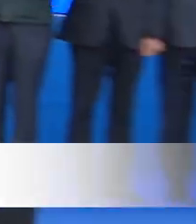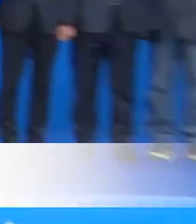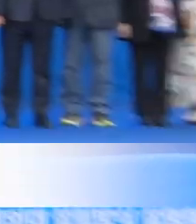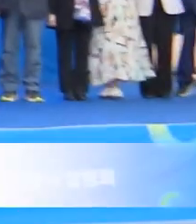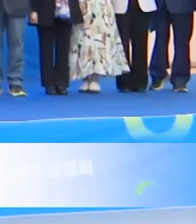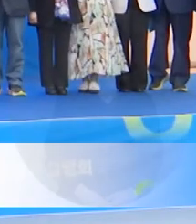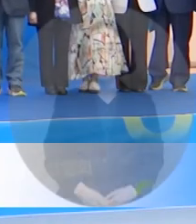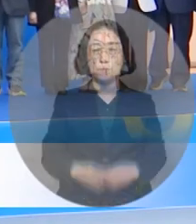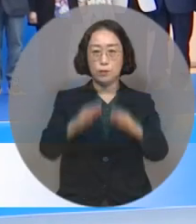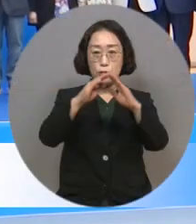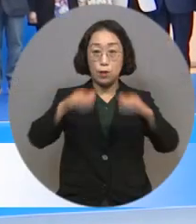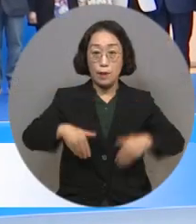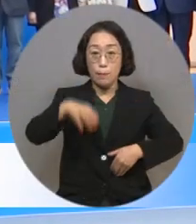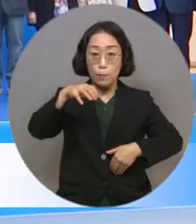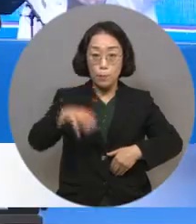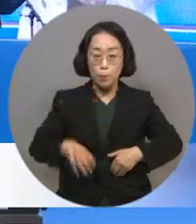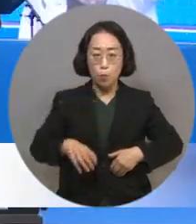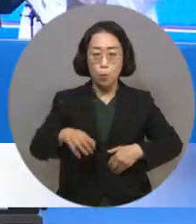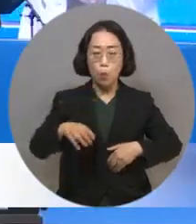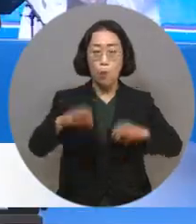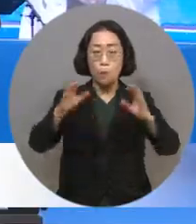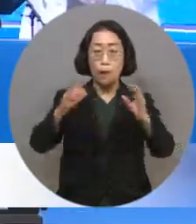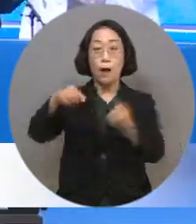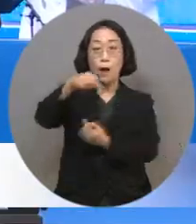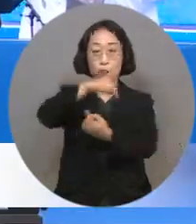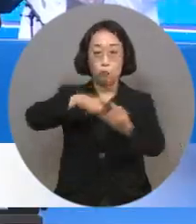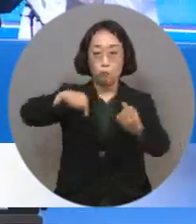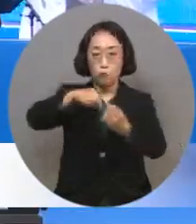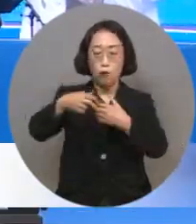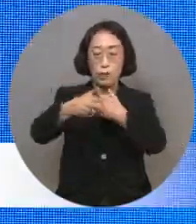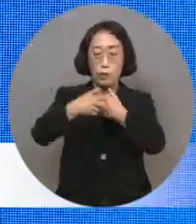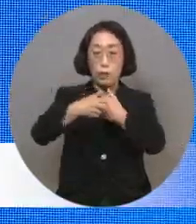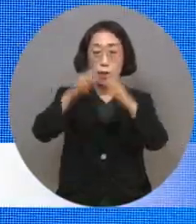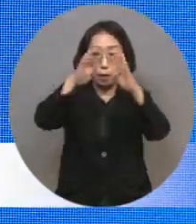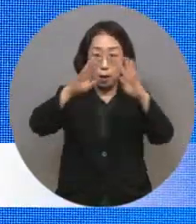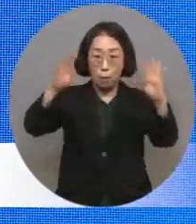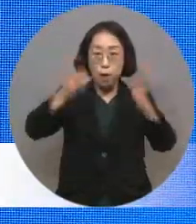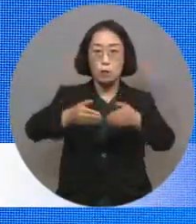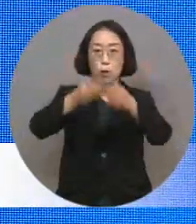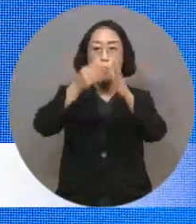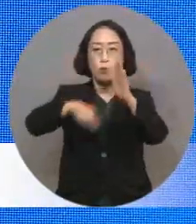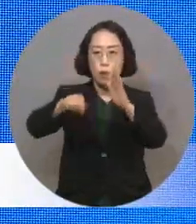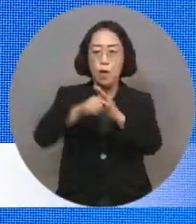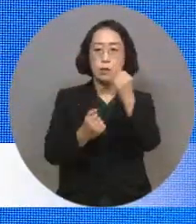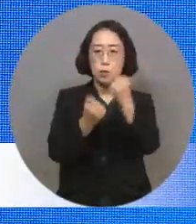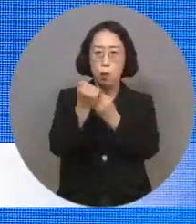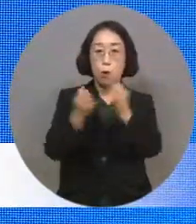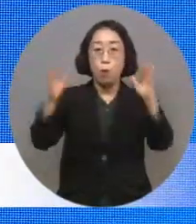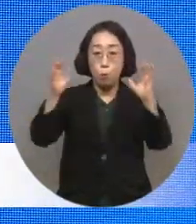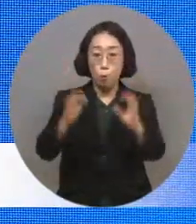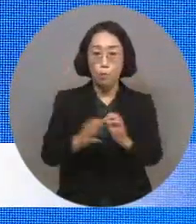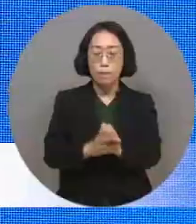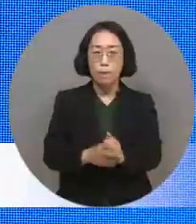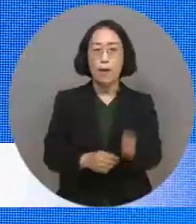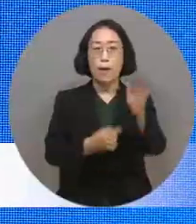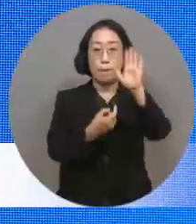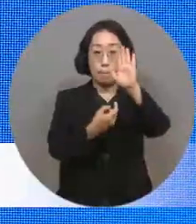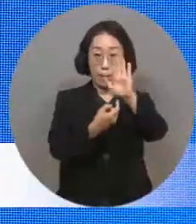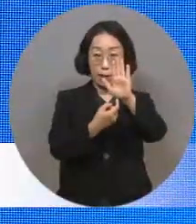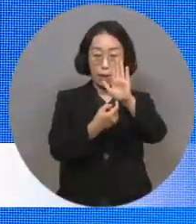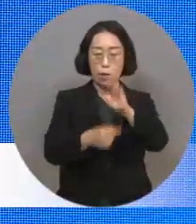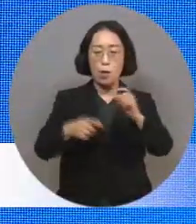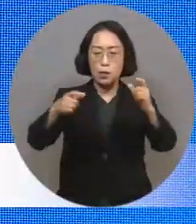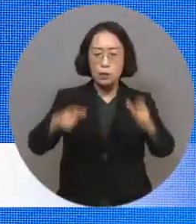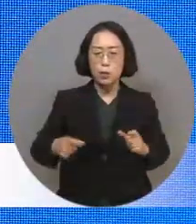전라남도는 국리부대 설립 범도민 추진위원회의 국리부대 설립 방식 설명회에서 성명서를 내고 지역